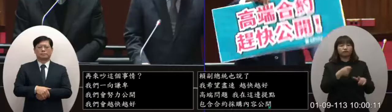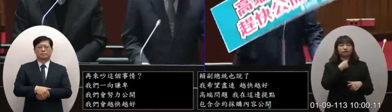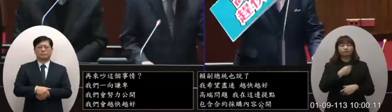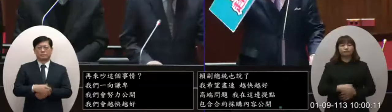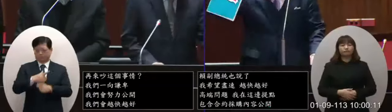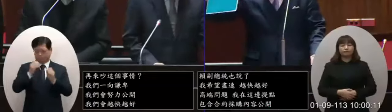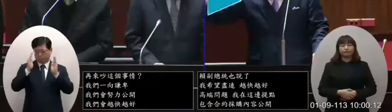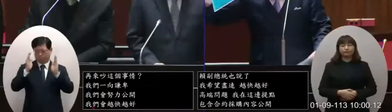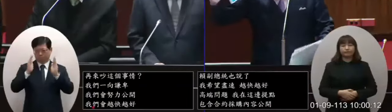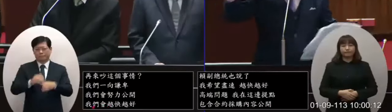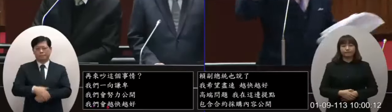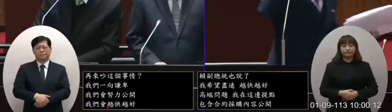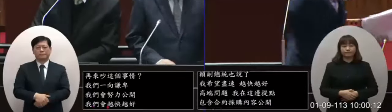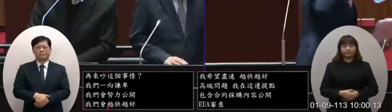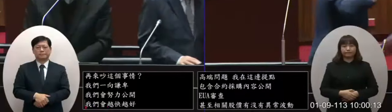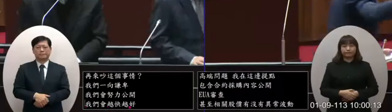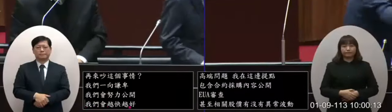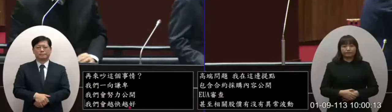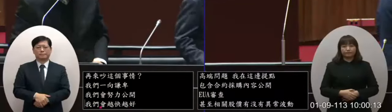我們一向很